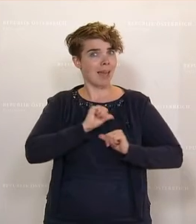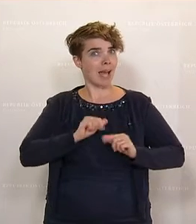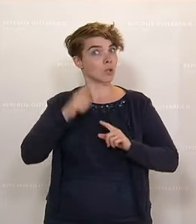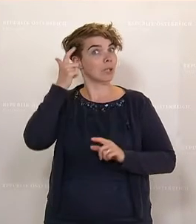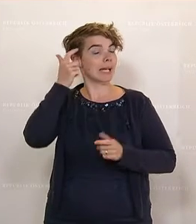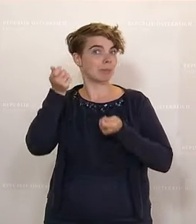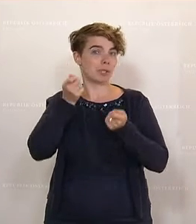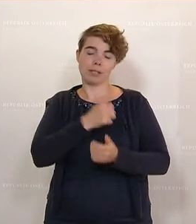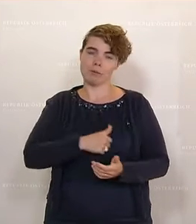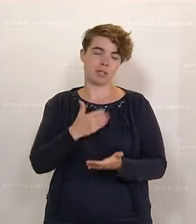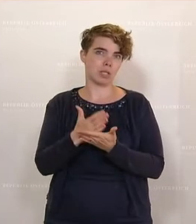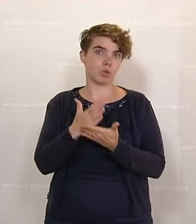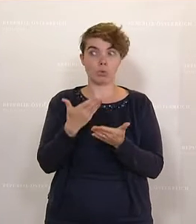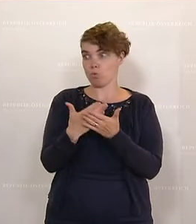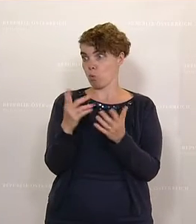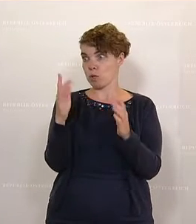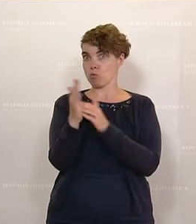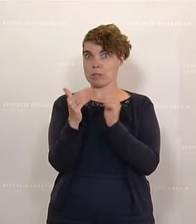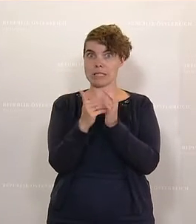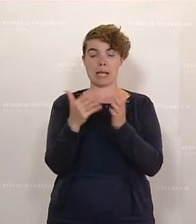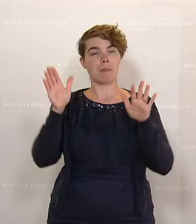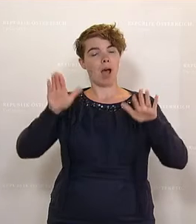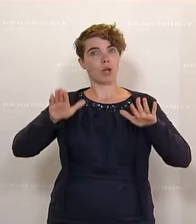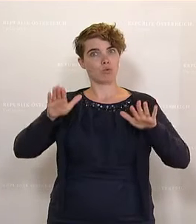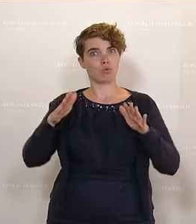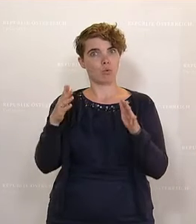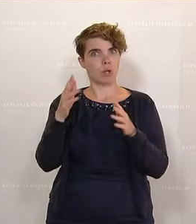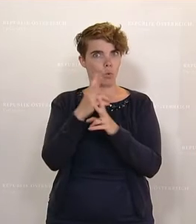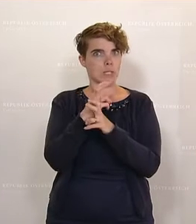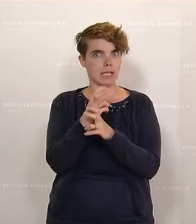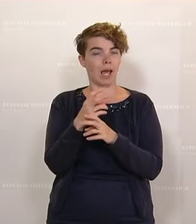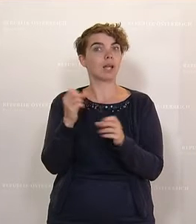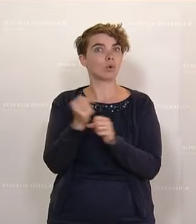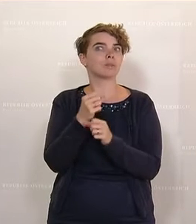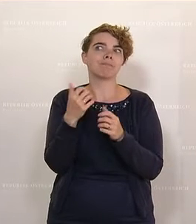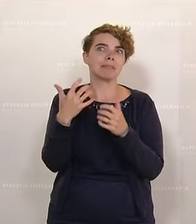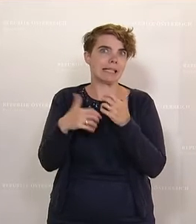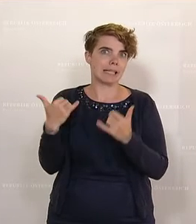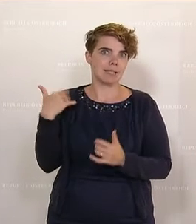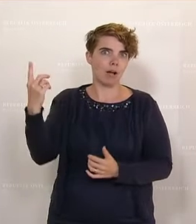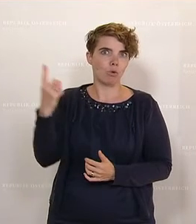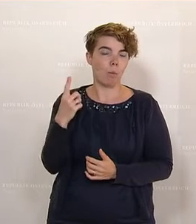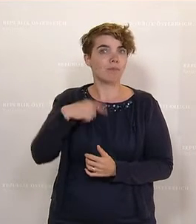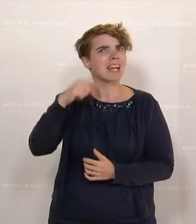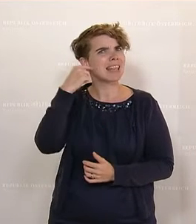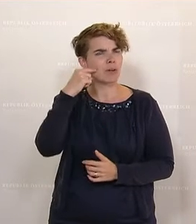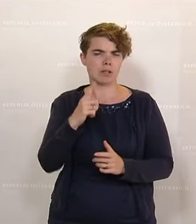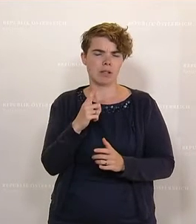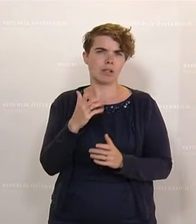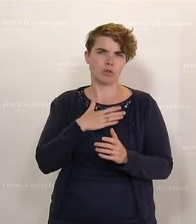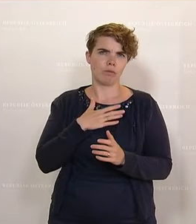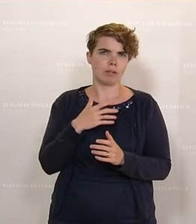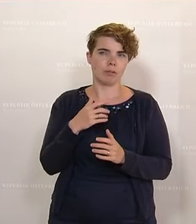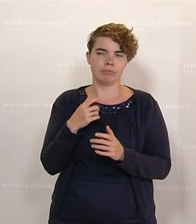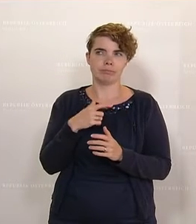dieser Dysfunktionalität unseres Asylsystems kam jetzt der Krieg. Und wir Neos erwarten ja mal nicht viel, aber dass die Frauen